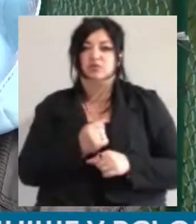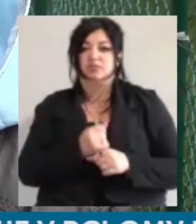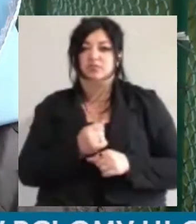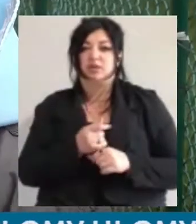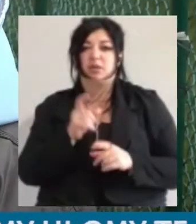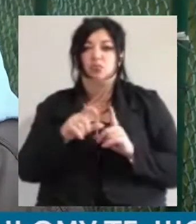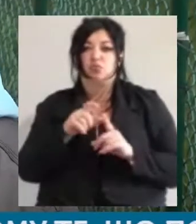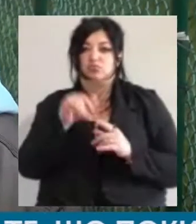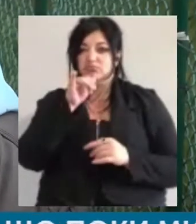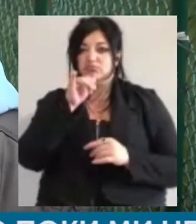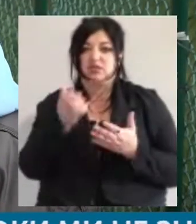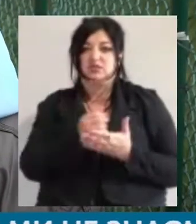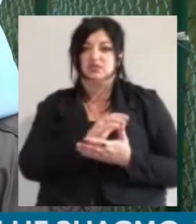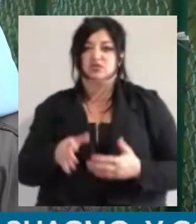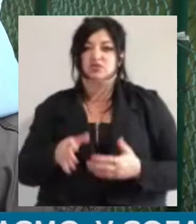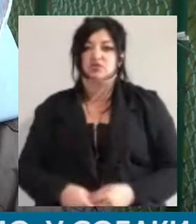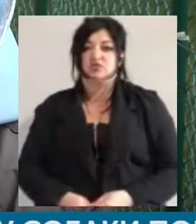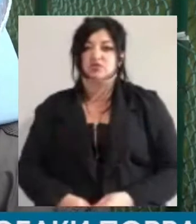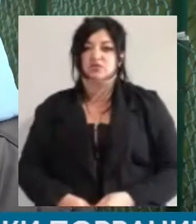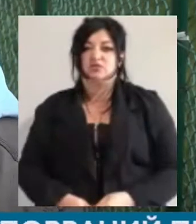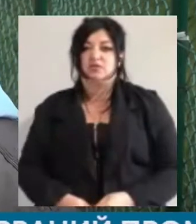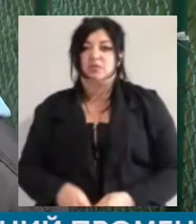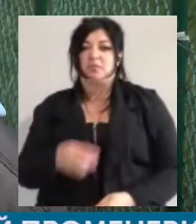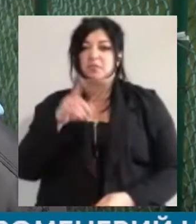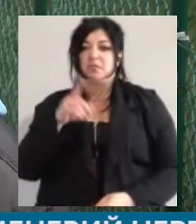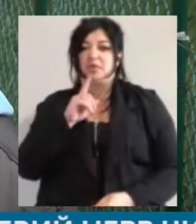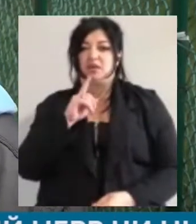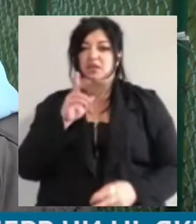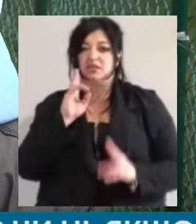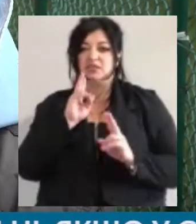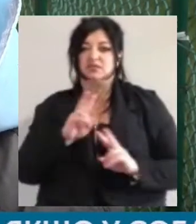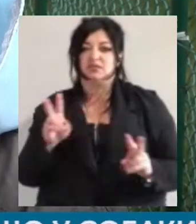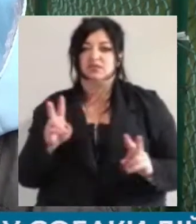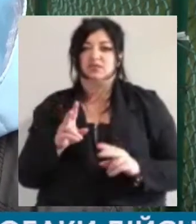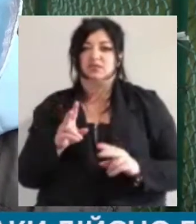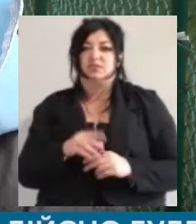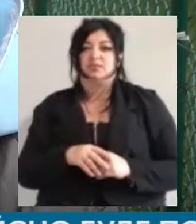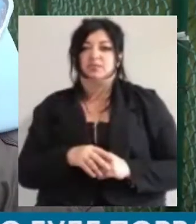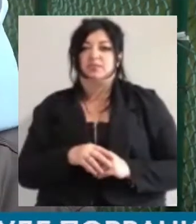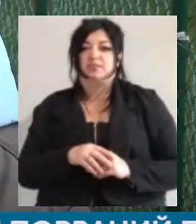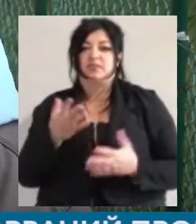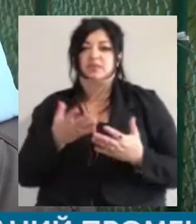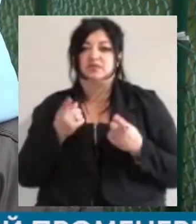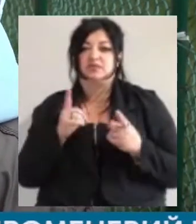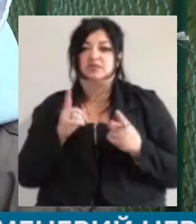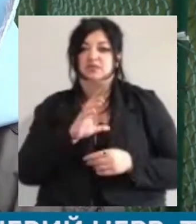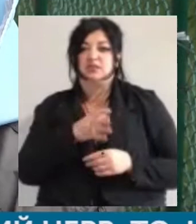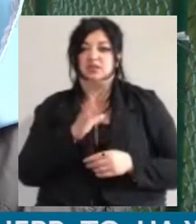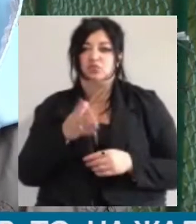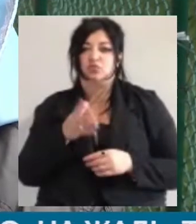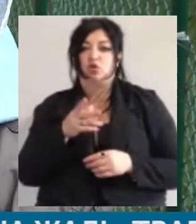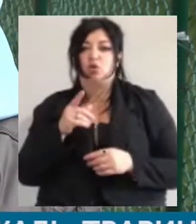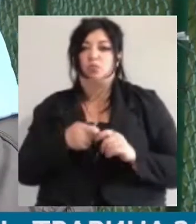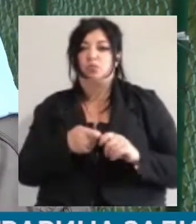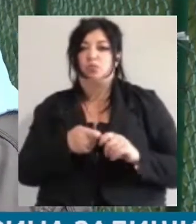Найбільше в цьому тому, що поки ми не знаємо, у собаки порван лечовий нерв чи ні. Якщо у собаки дійсно буде порван лечовий нерв, то, к